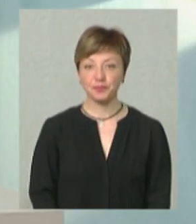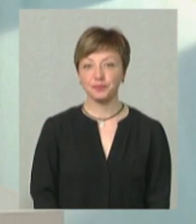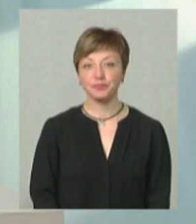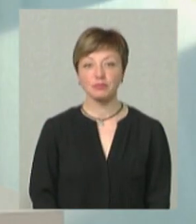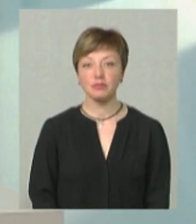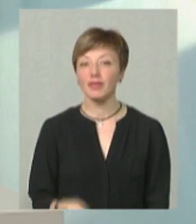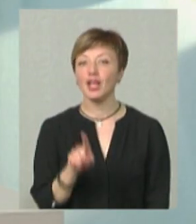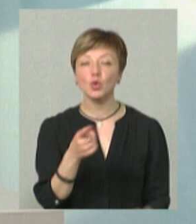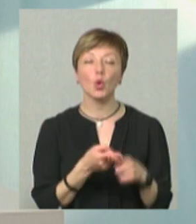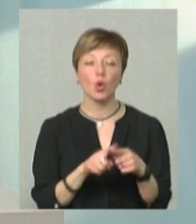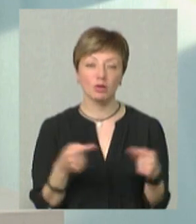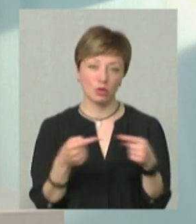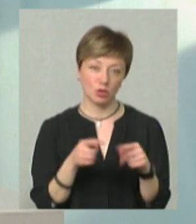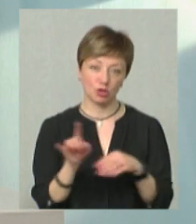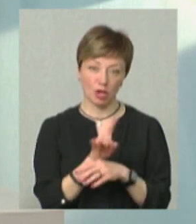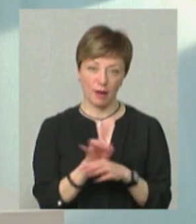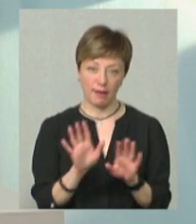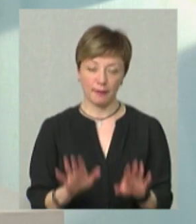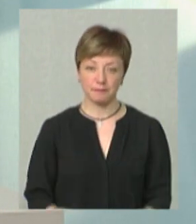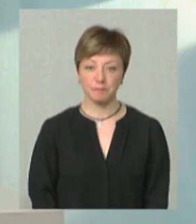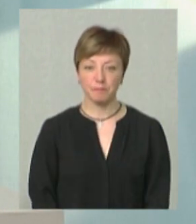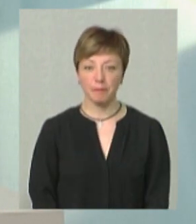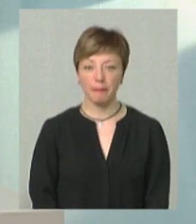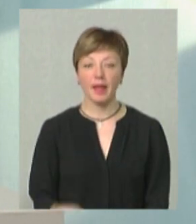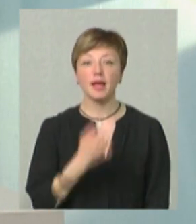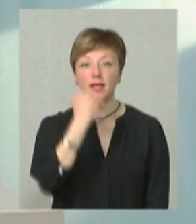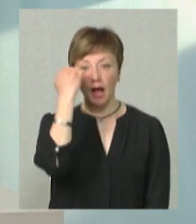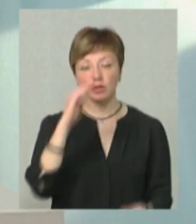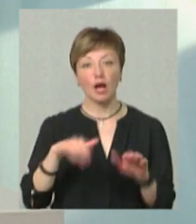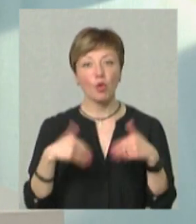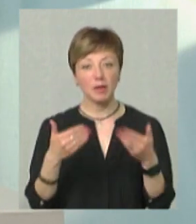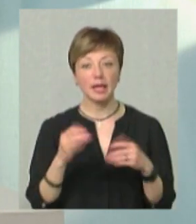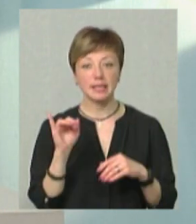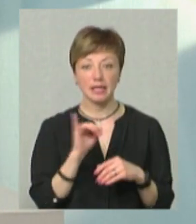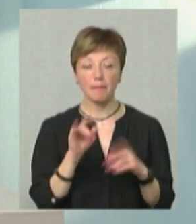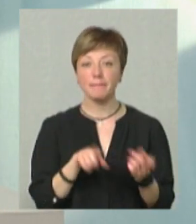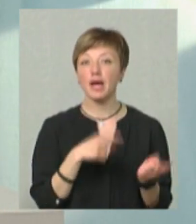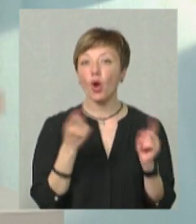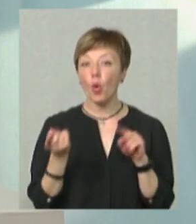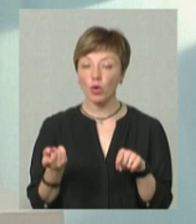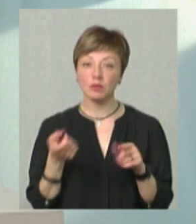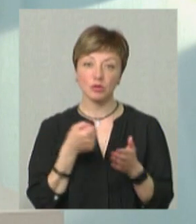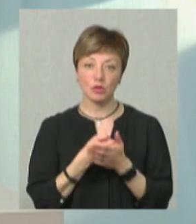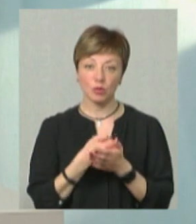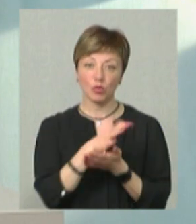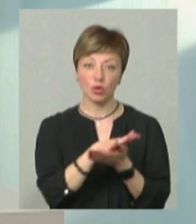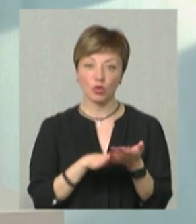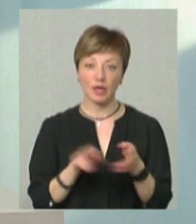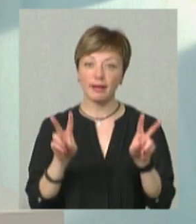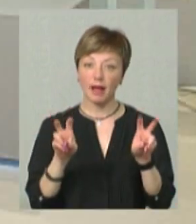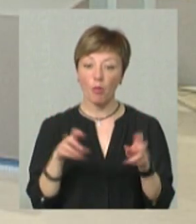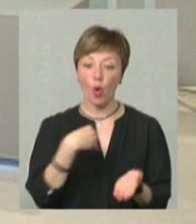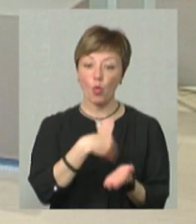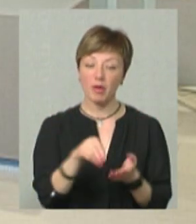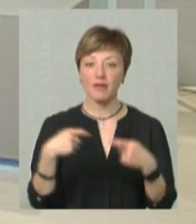не ріелтори, то шахраї. Я дякую вам за рекомендації. І переходимо, власне, і продовжуємо тему вже